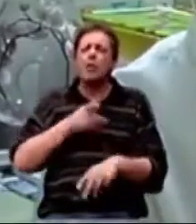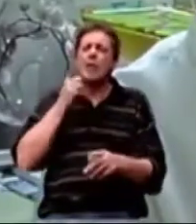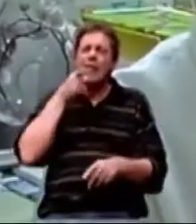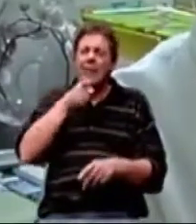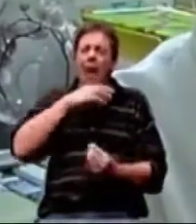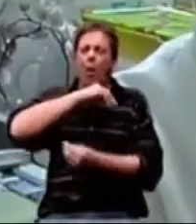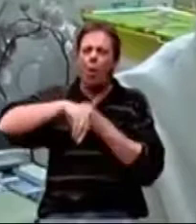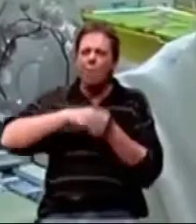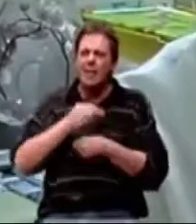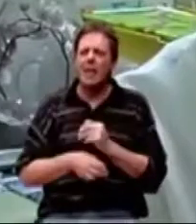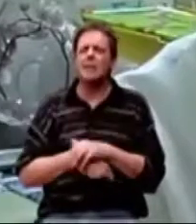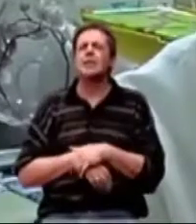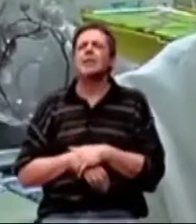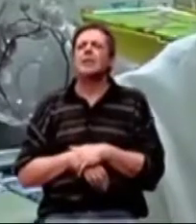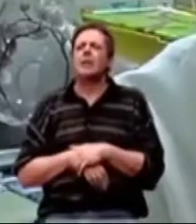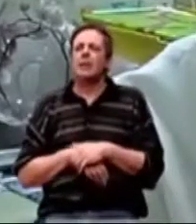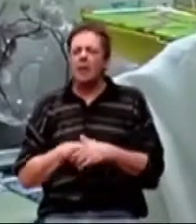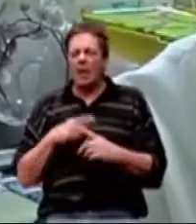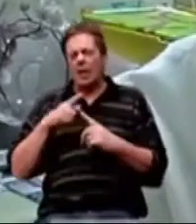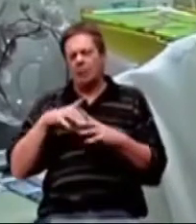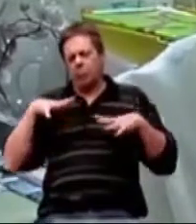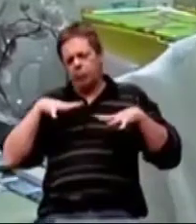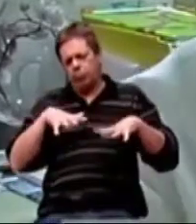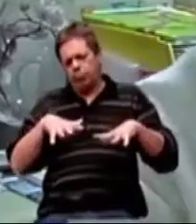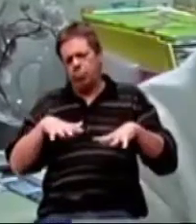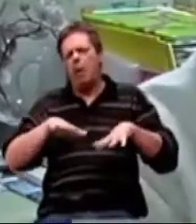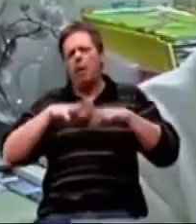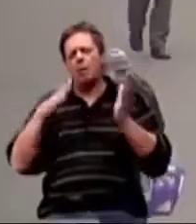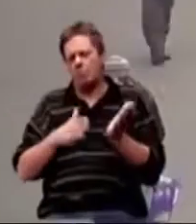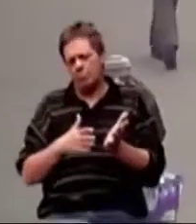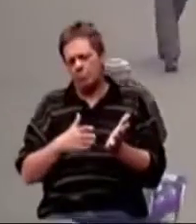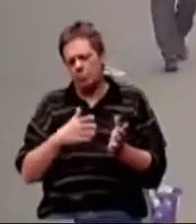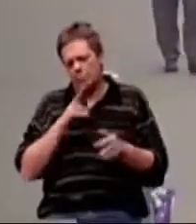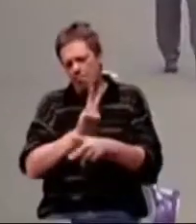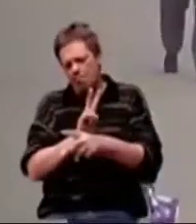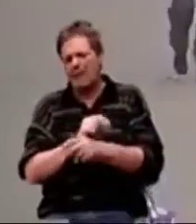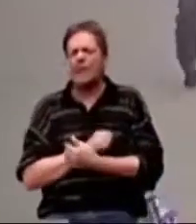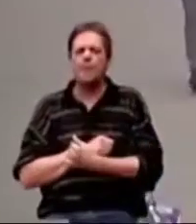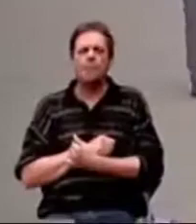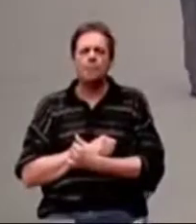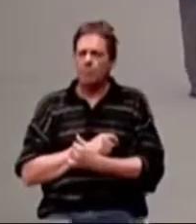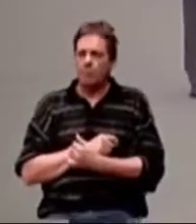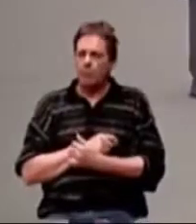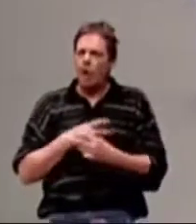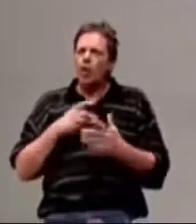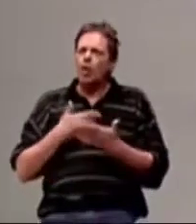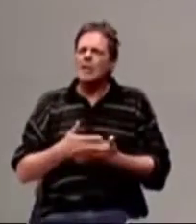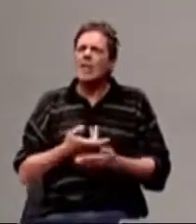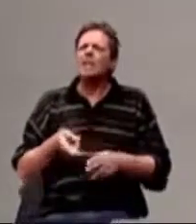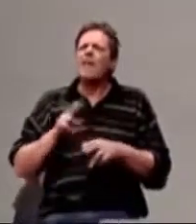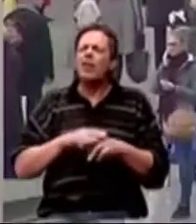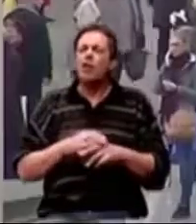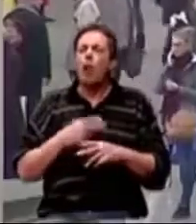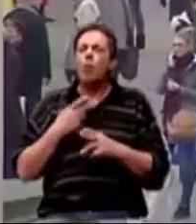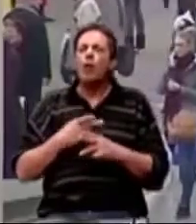obitelj timski, multidisciplinarno obradi. Zastrašuje činjenica kako je sve više oboljelih koji su mlađe od